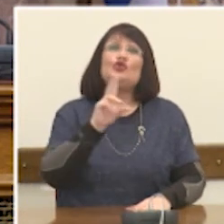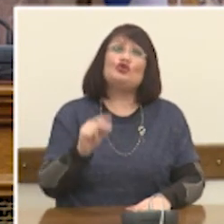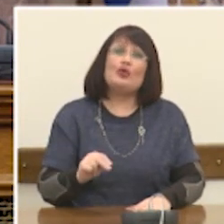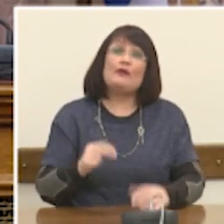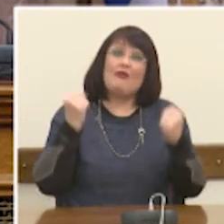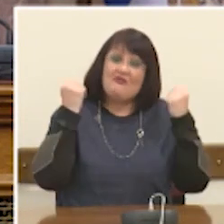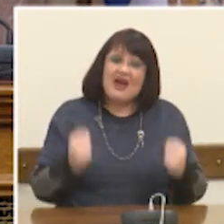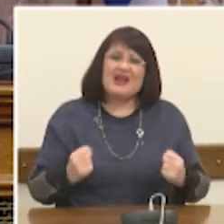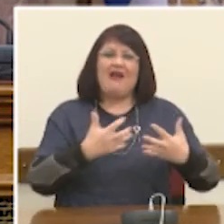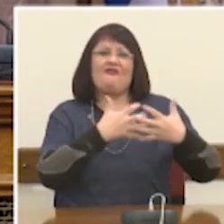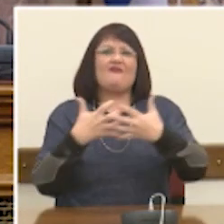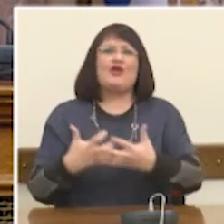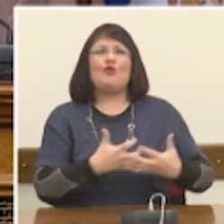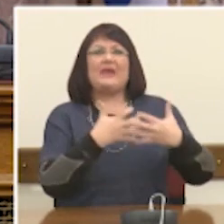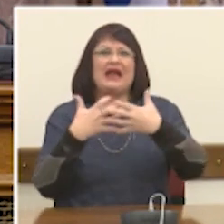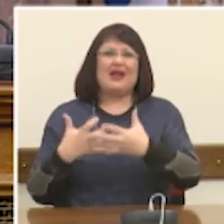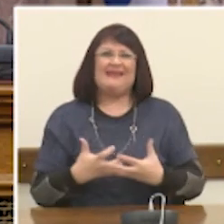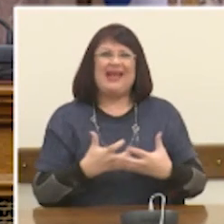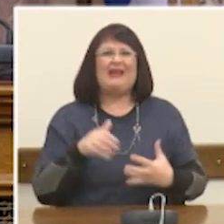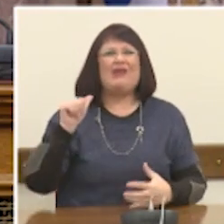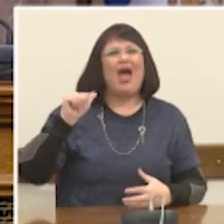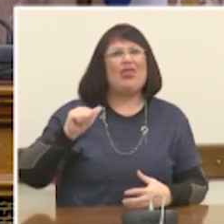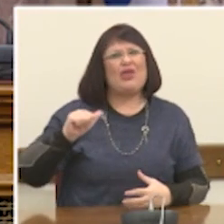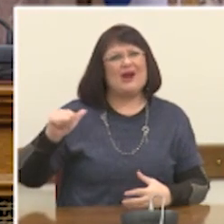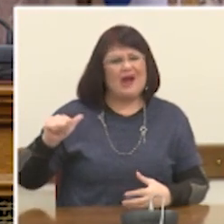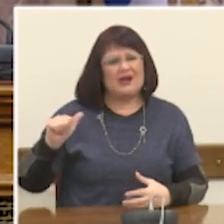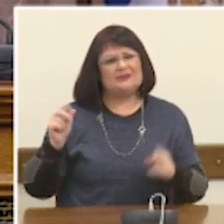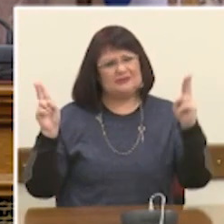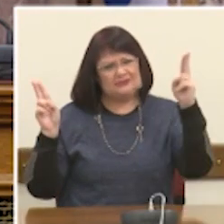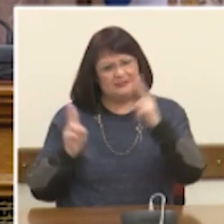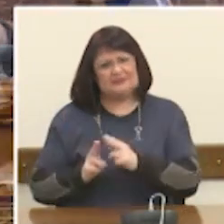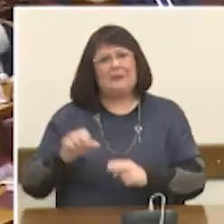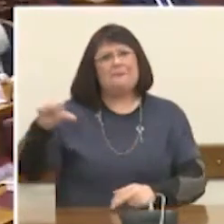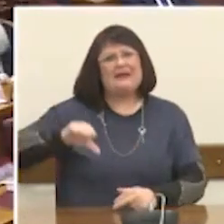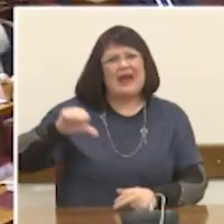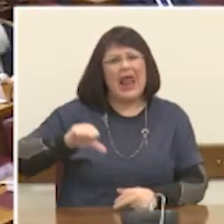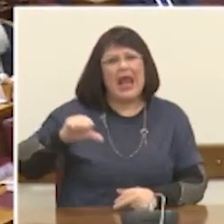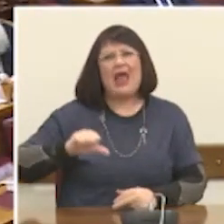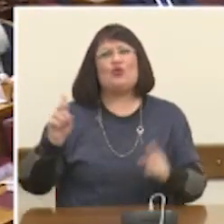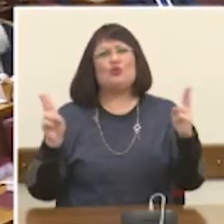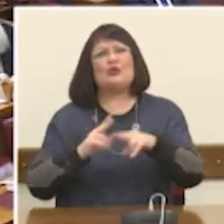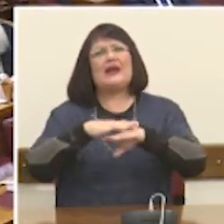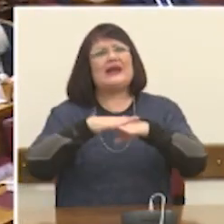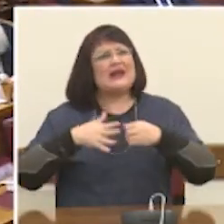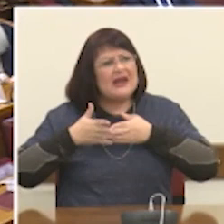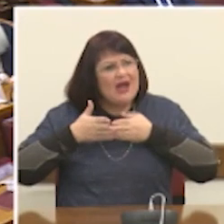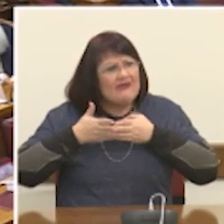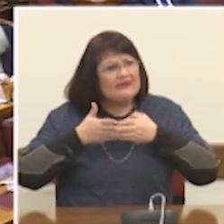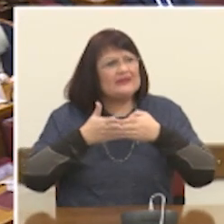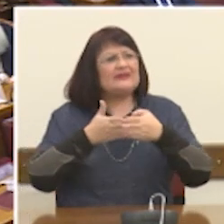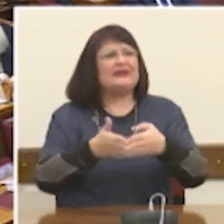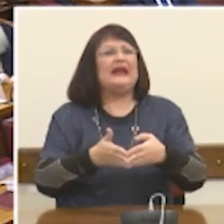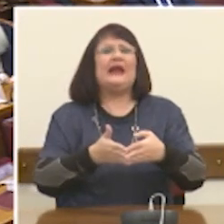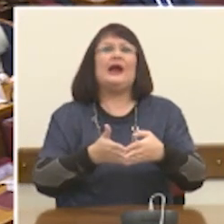του τσιμέντου, των πετρελοειδών, της ναυτιλίας. Η ελληνική ναυτιλία,